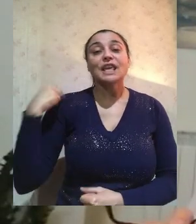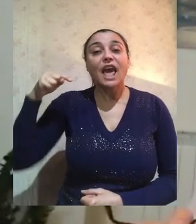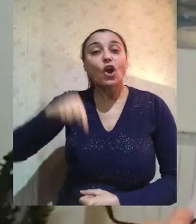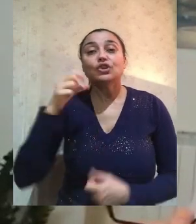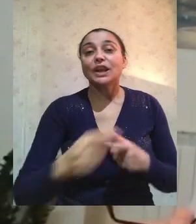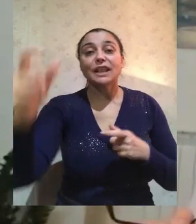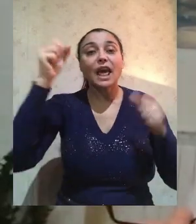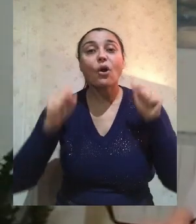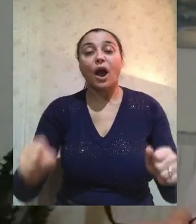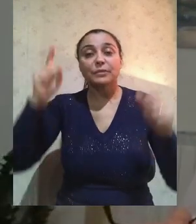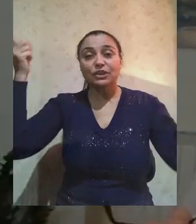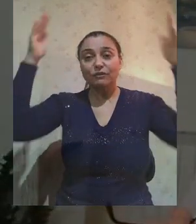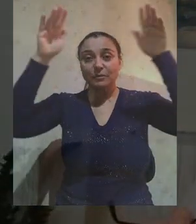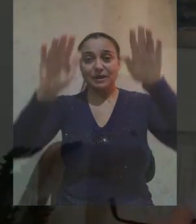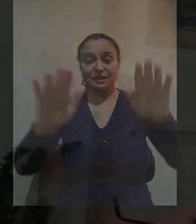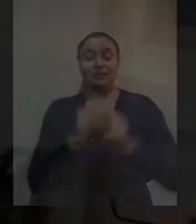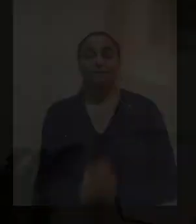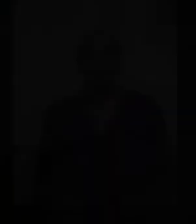in eterno Dio ci benedica fratelli